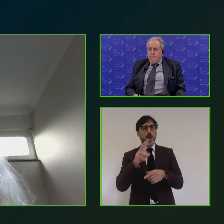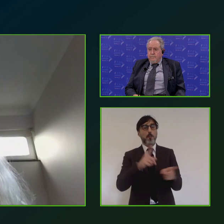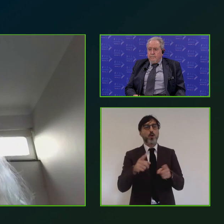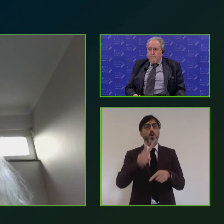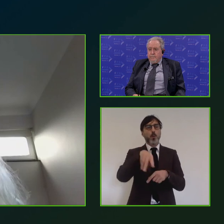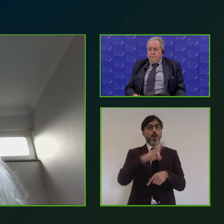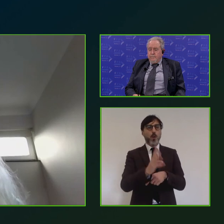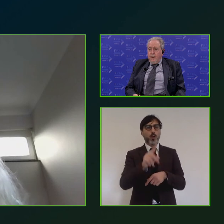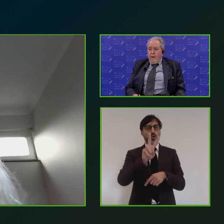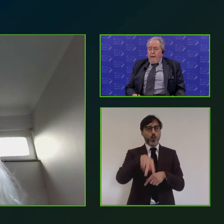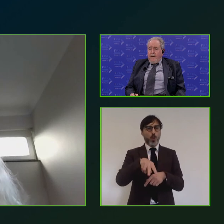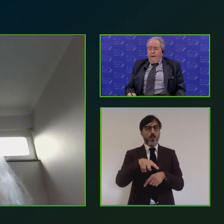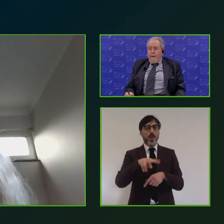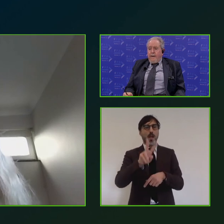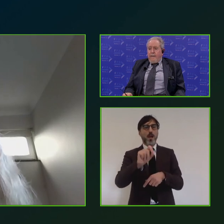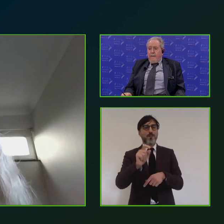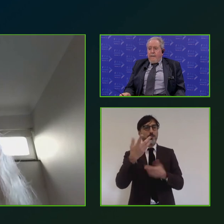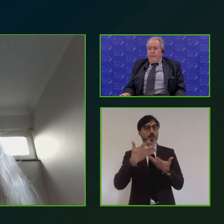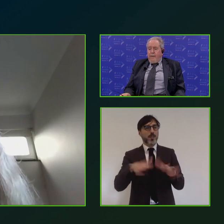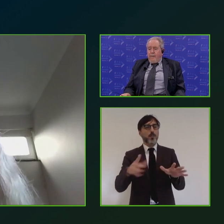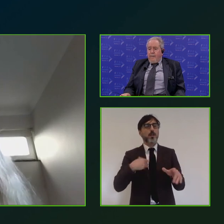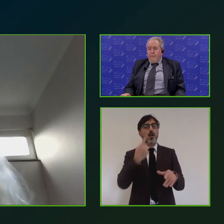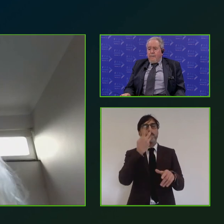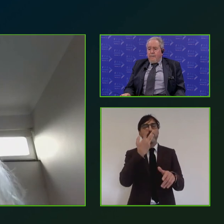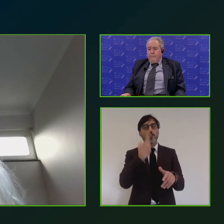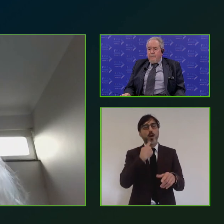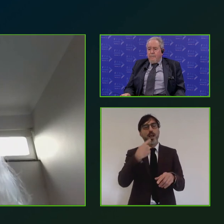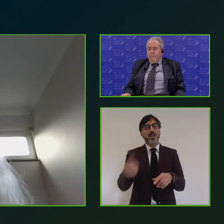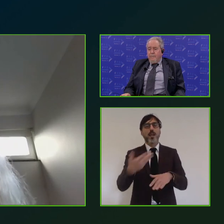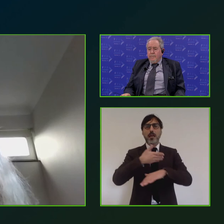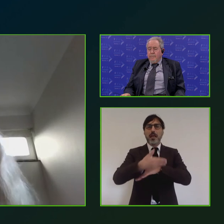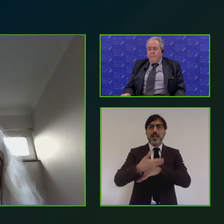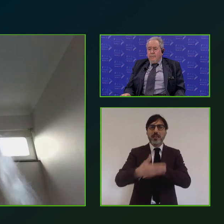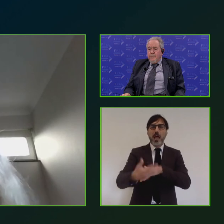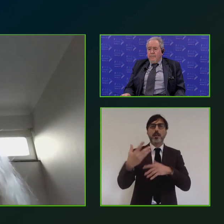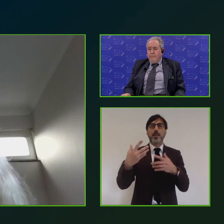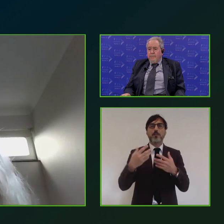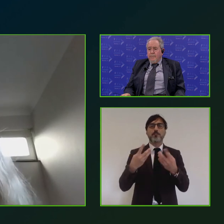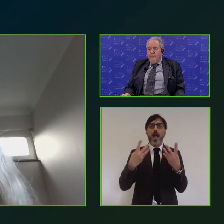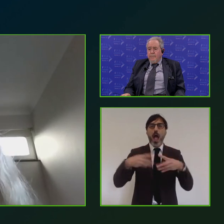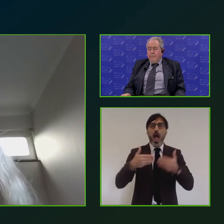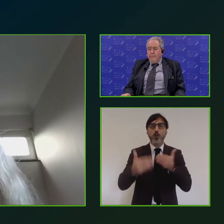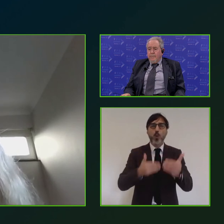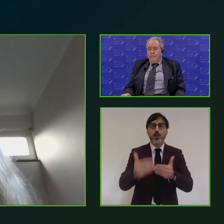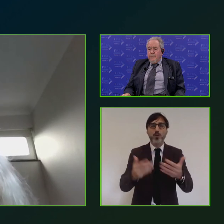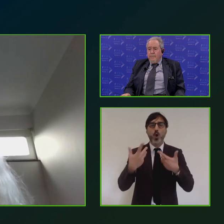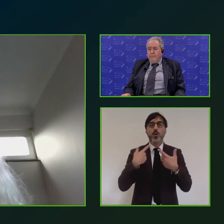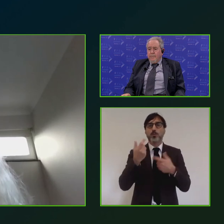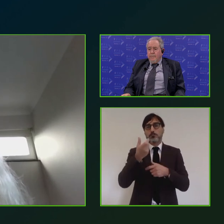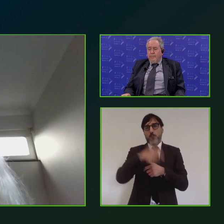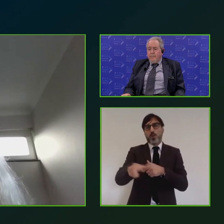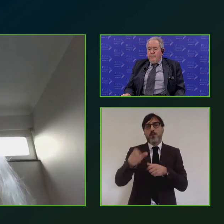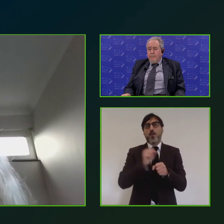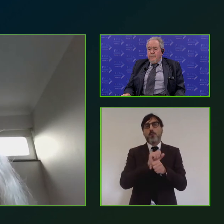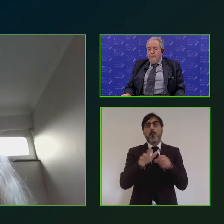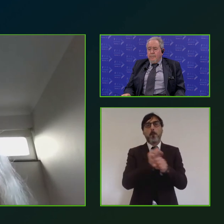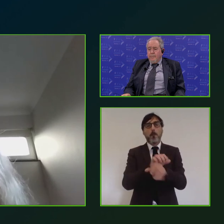vorrei dire anche per terminare che nonostante i ritardi di attuazioni e cambiamento che a causa della pandemia stanno per